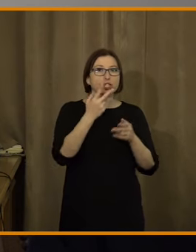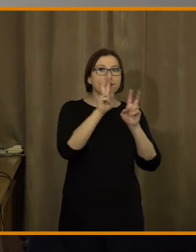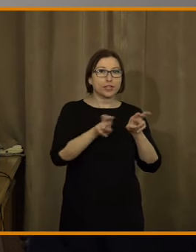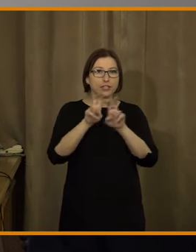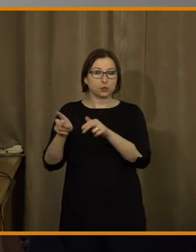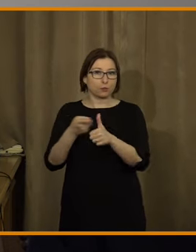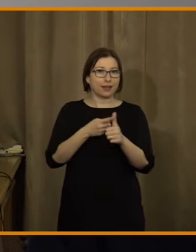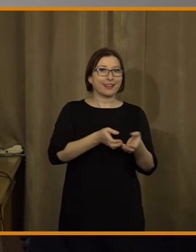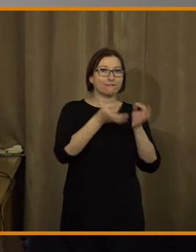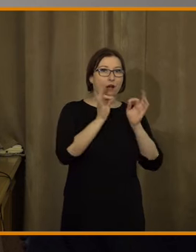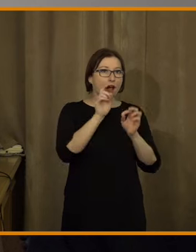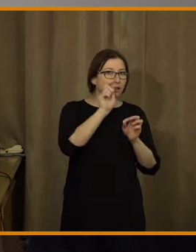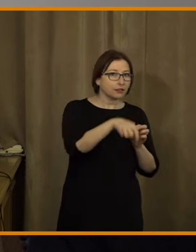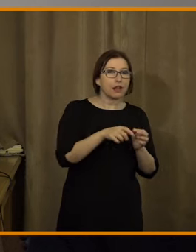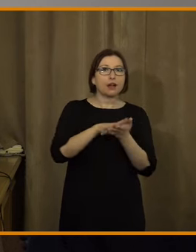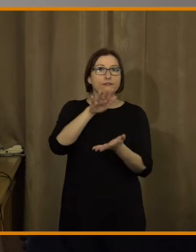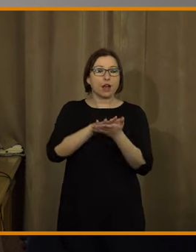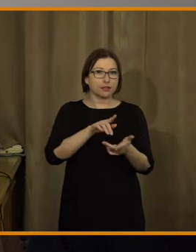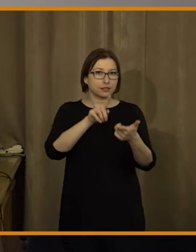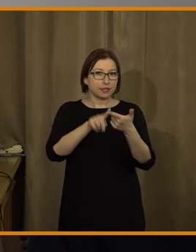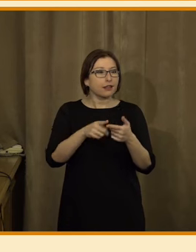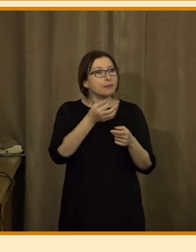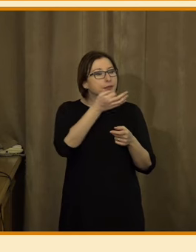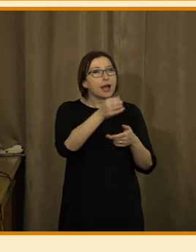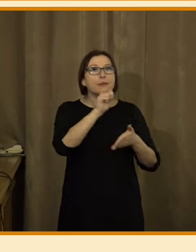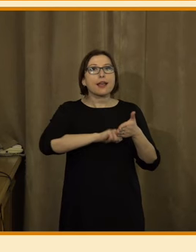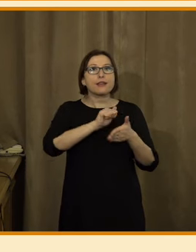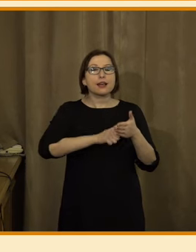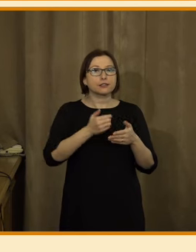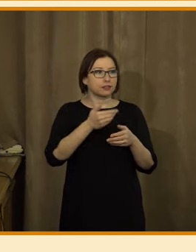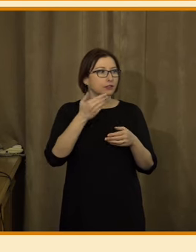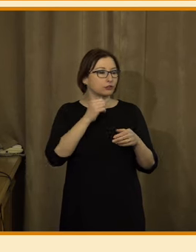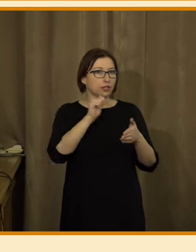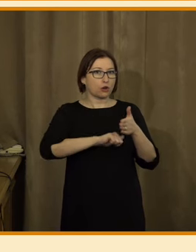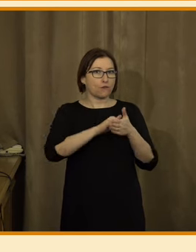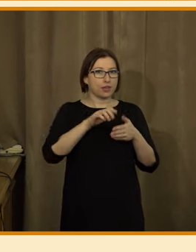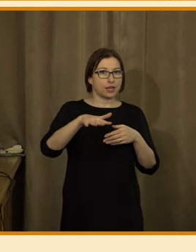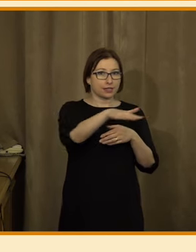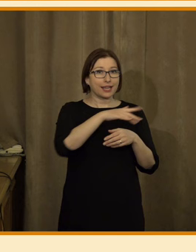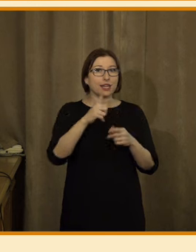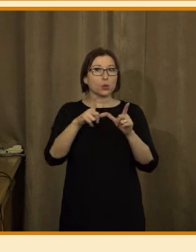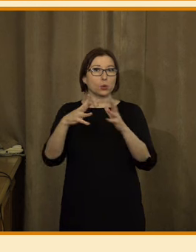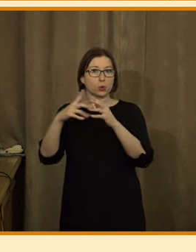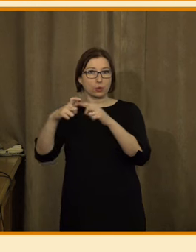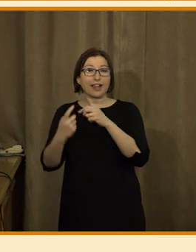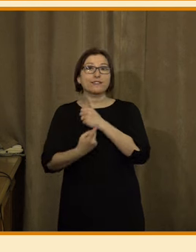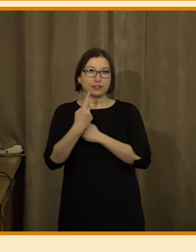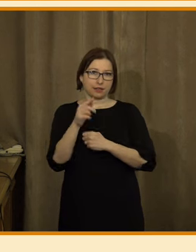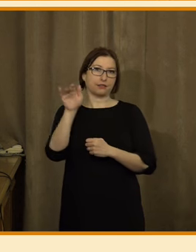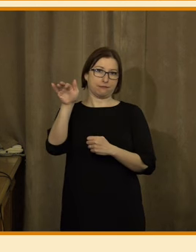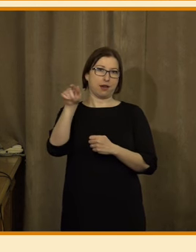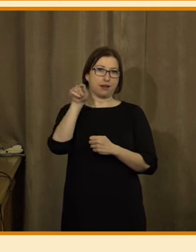První ten kvalitativní, druhý kvantitativní v redakcích českých médií. Na stránkách Juridica Remedia máte výsledky